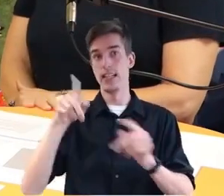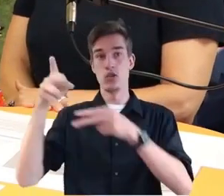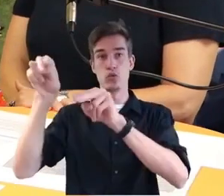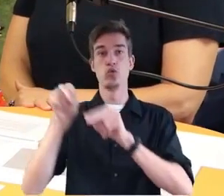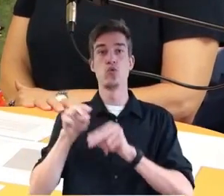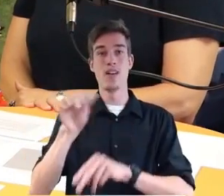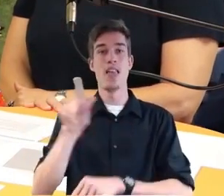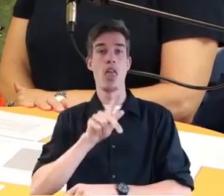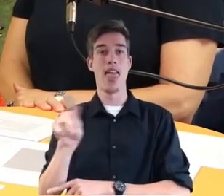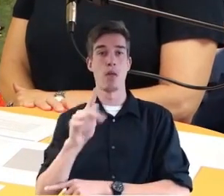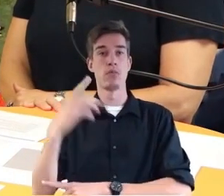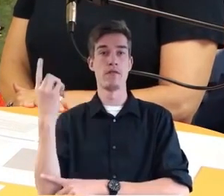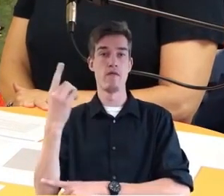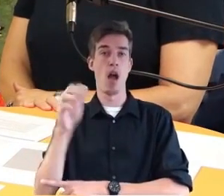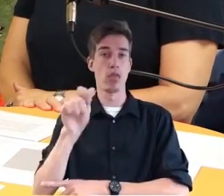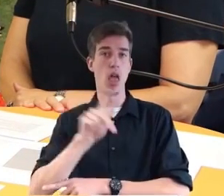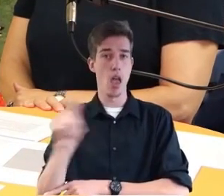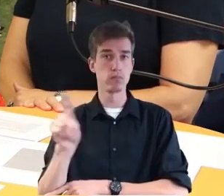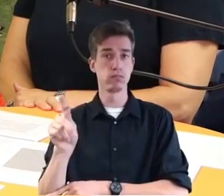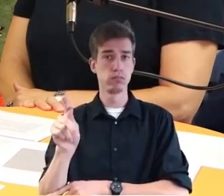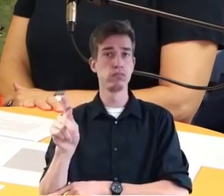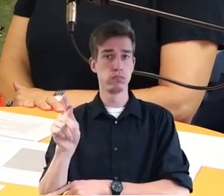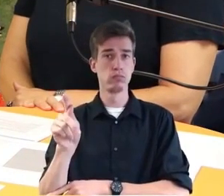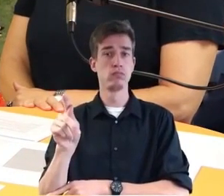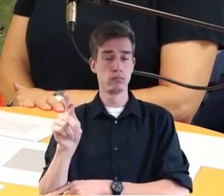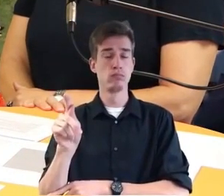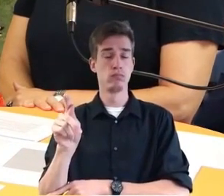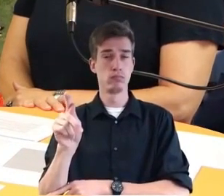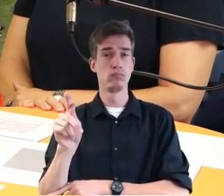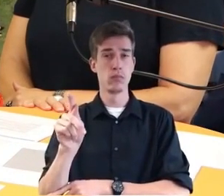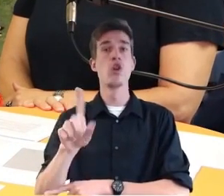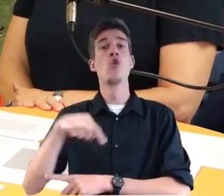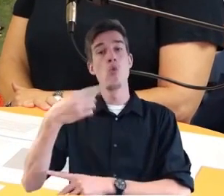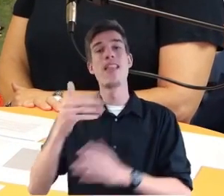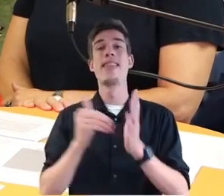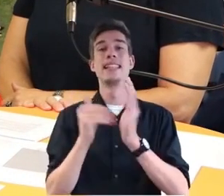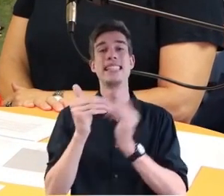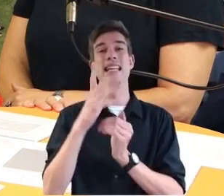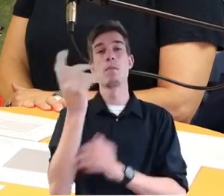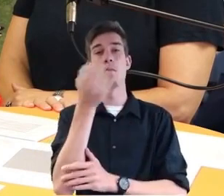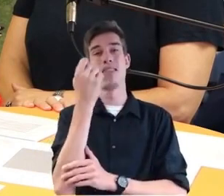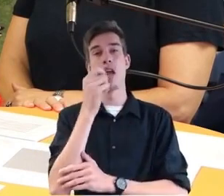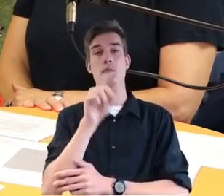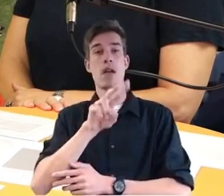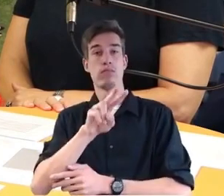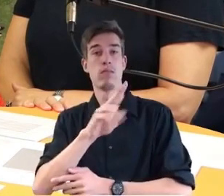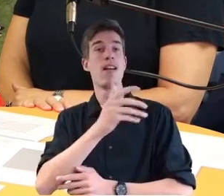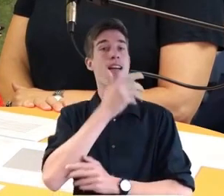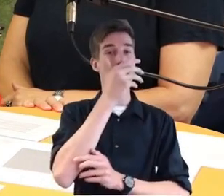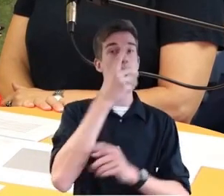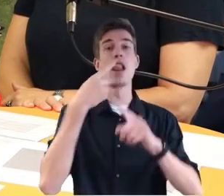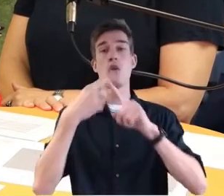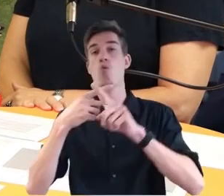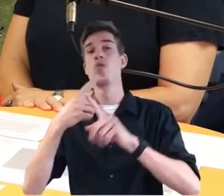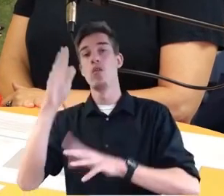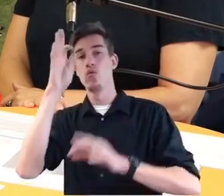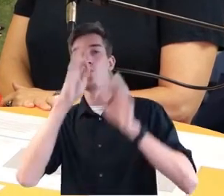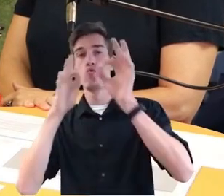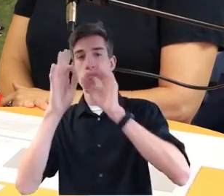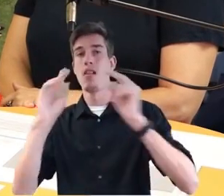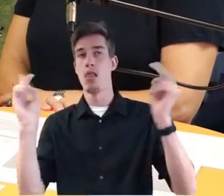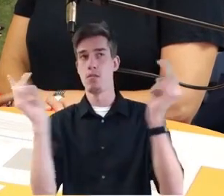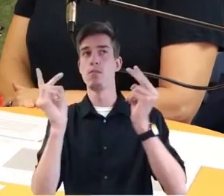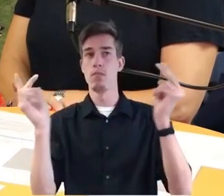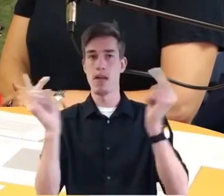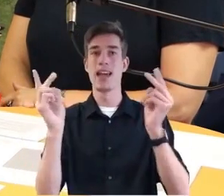und von dort aus dann an die beiden Systembetreiber, nämlich an Apple und an Google. Und